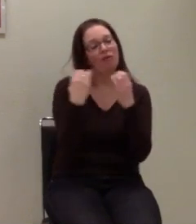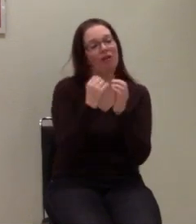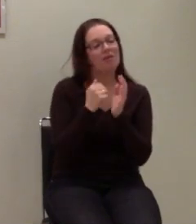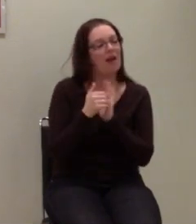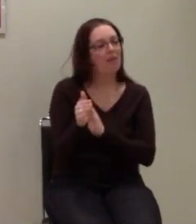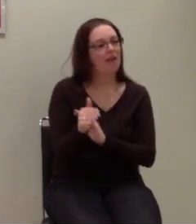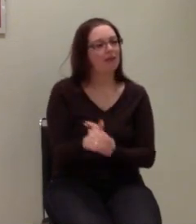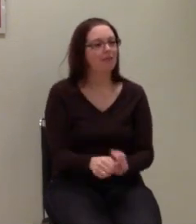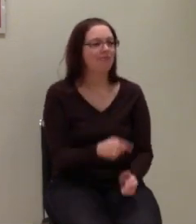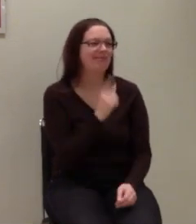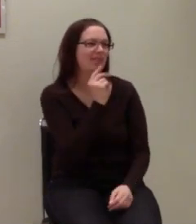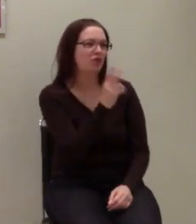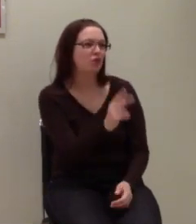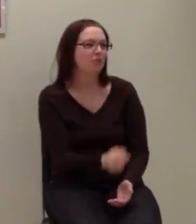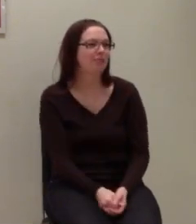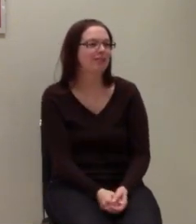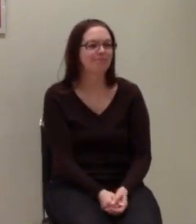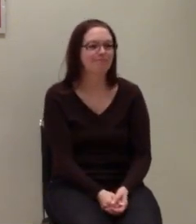Ja, ihr habt wohl vom Recht, ja.